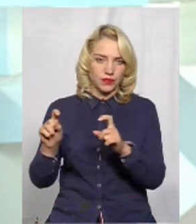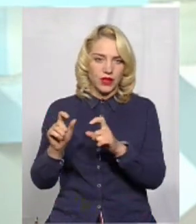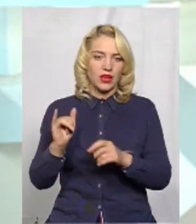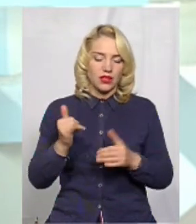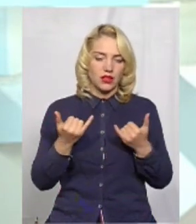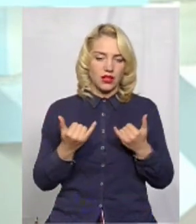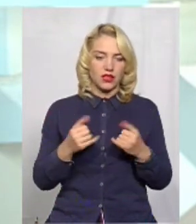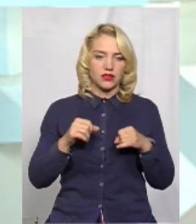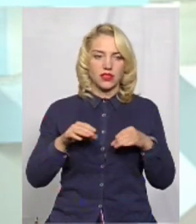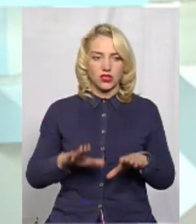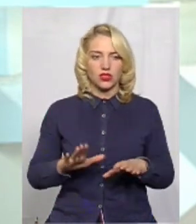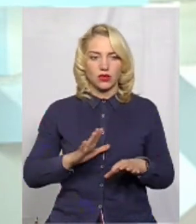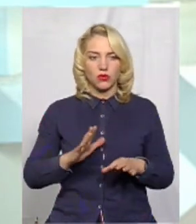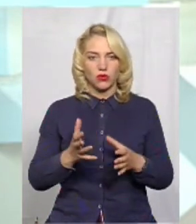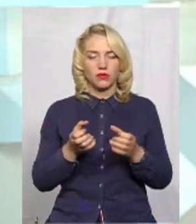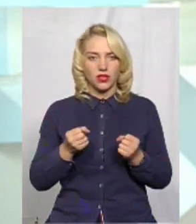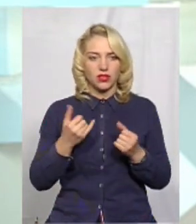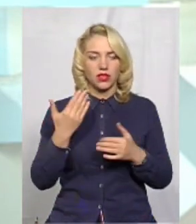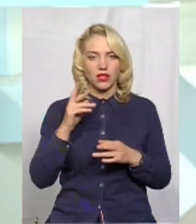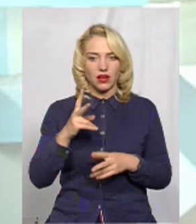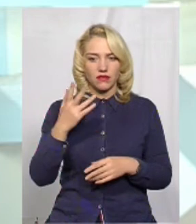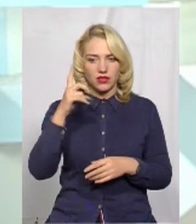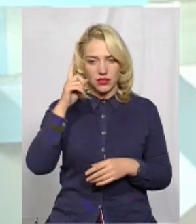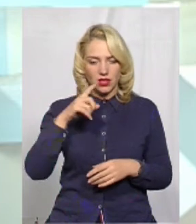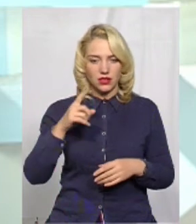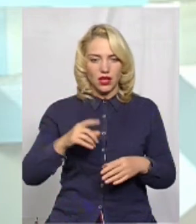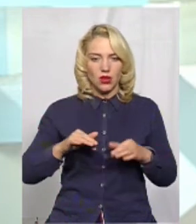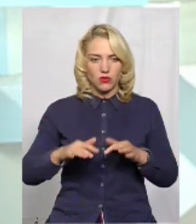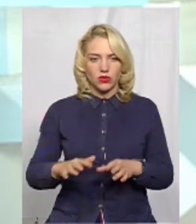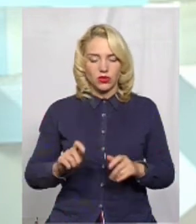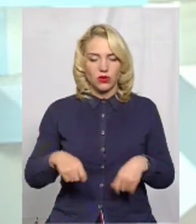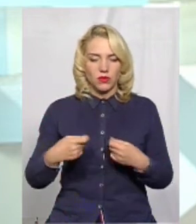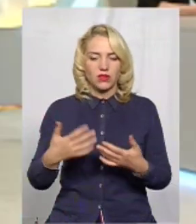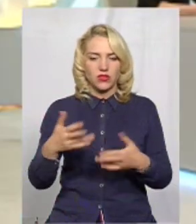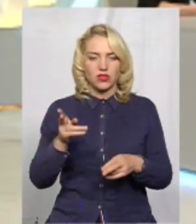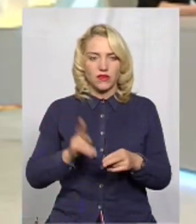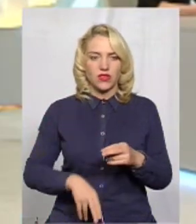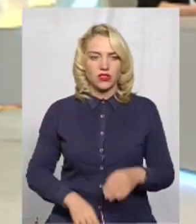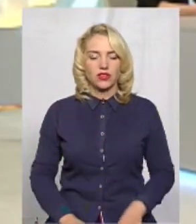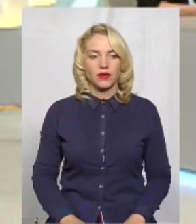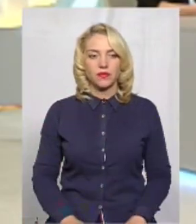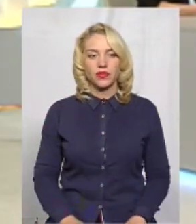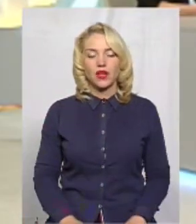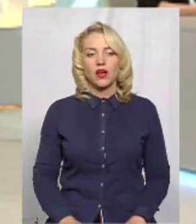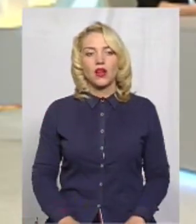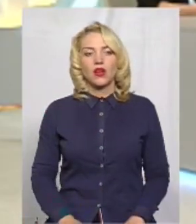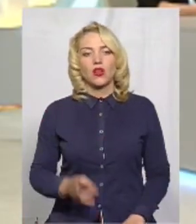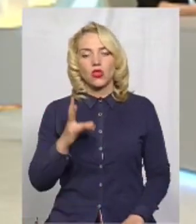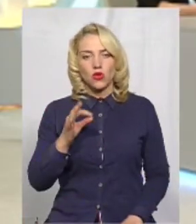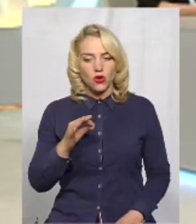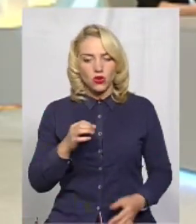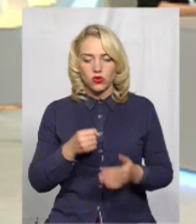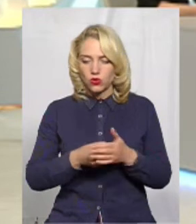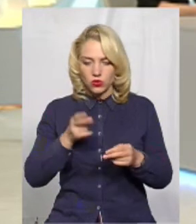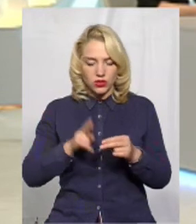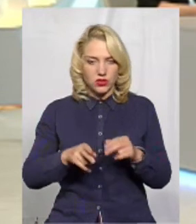Наразі рішення було прийнято і, як ви знаєте, вже процедура передачі майна завершилася. Але добровільної передачі все одно не сталося. Ні,